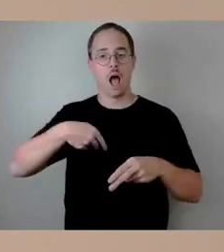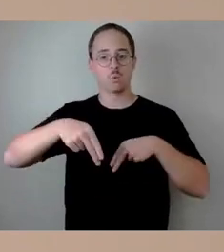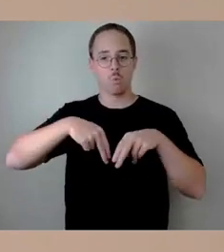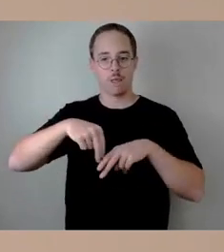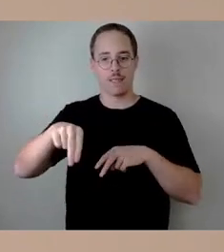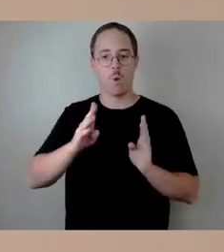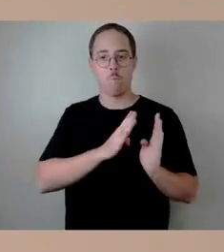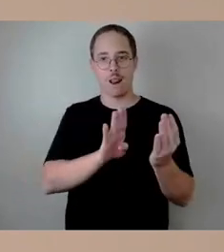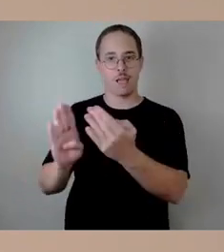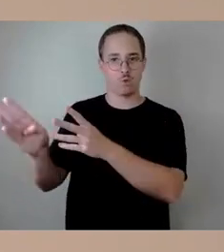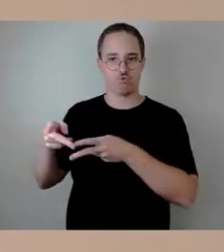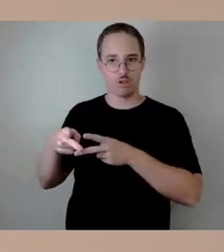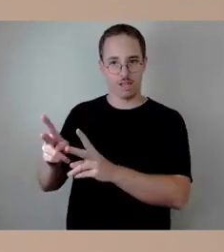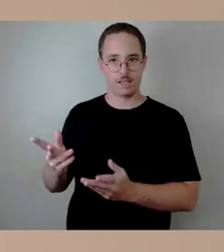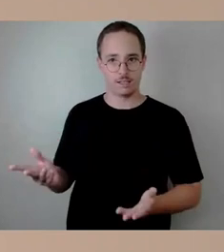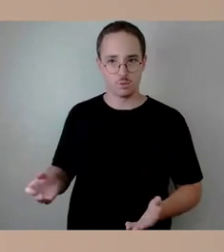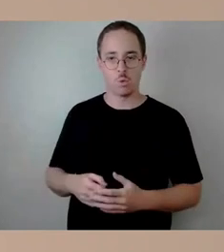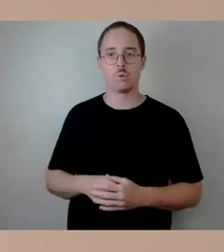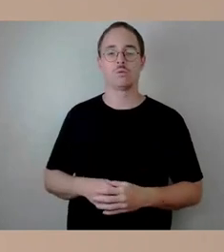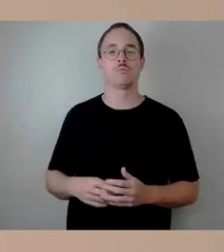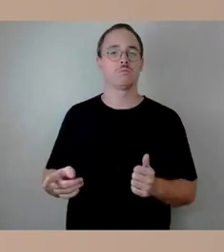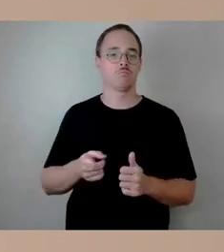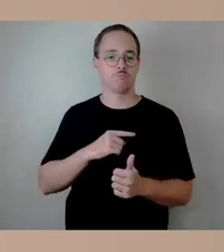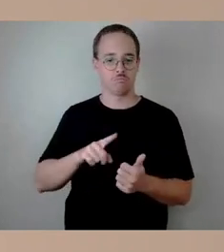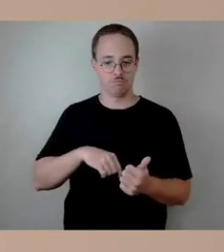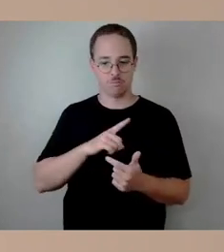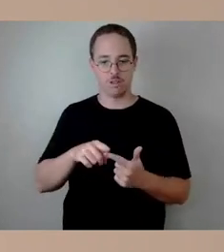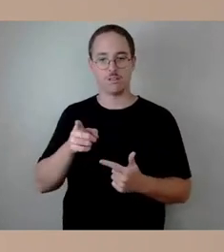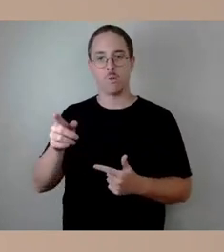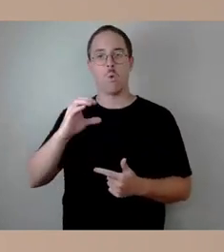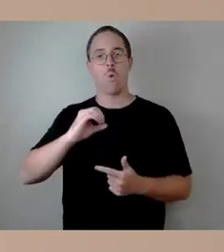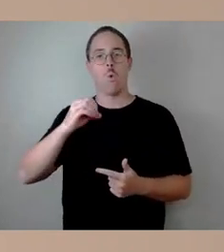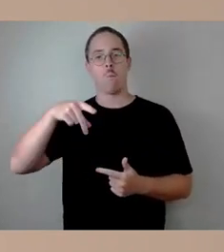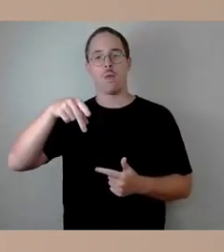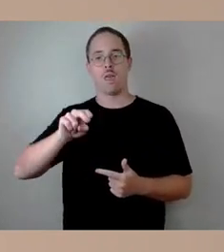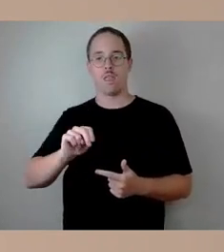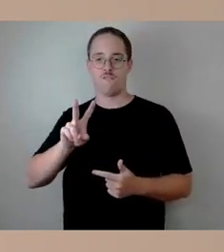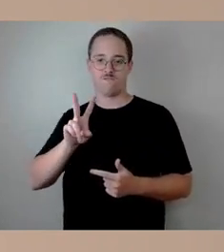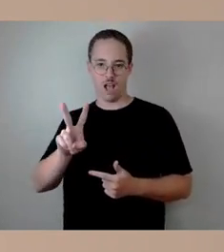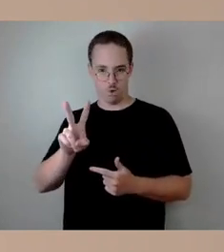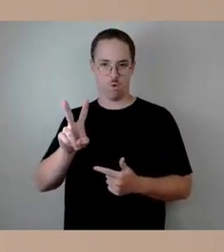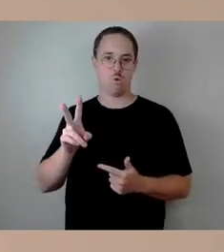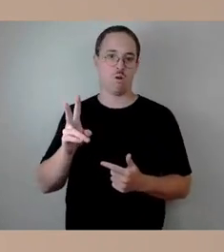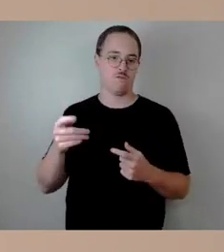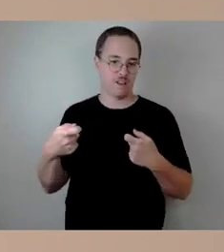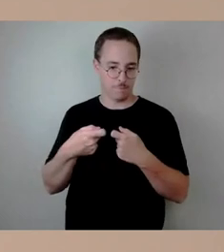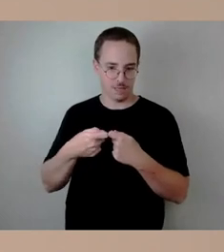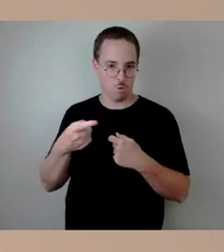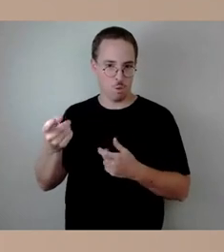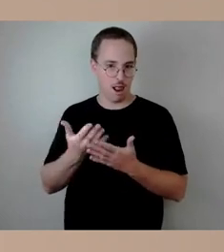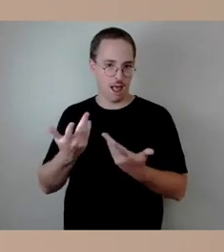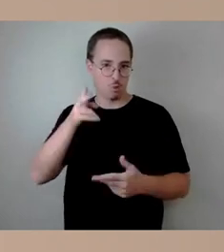eine wichtige ÖPNV-Verbindung zur Exzellenzuniversität, heute ja die Buslinien, Verknüpfungspunkt mit der S-Bahn,